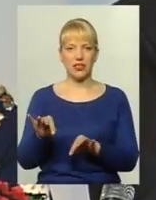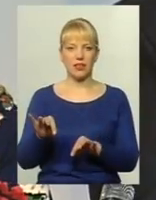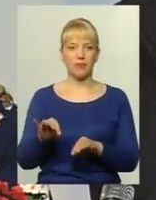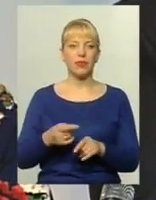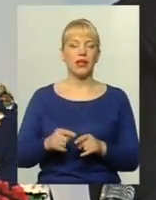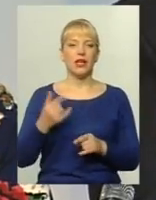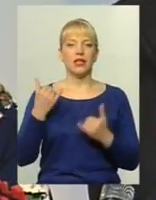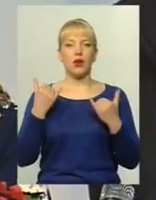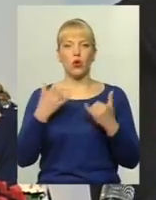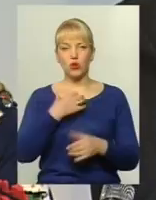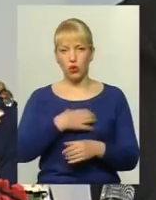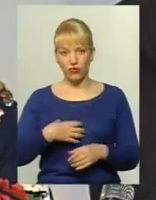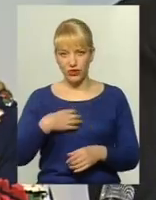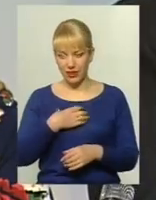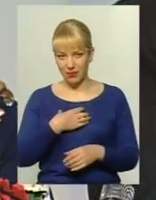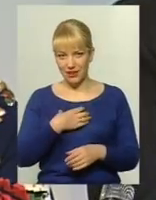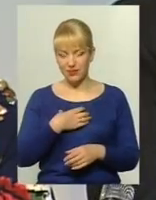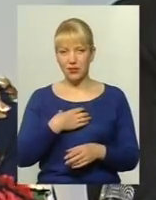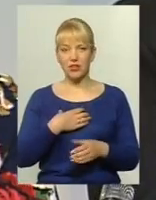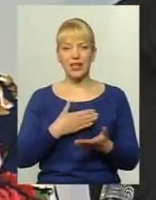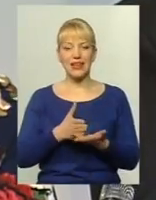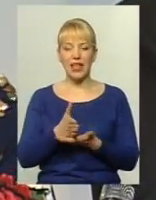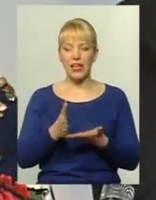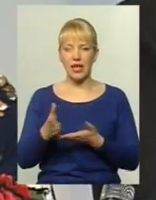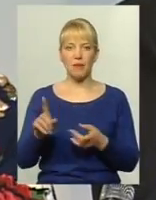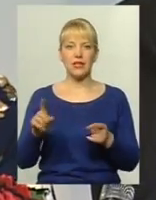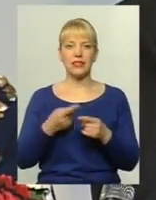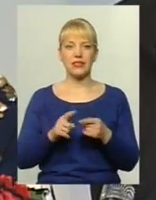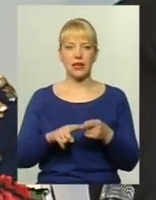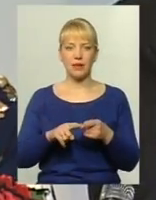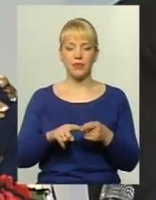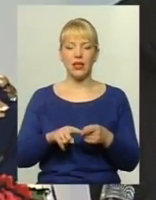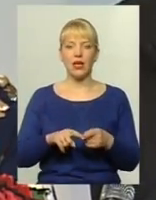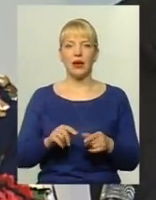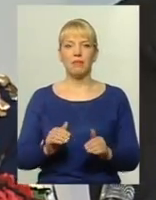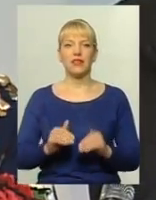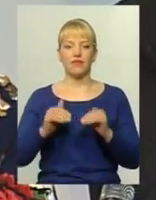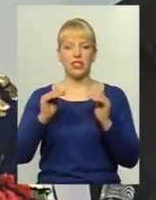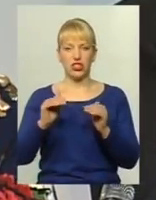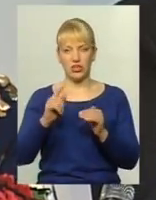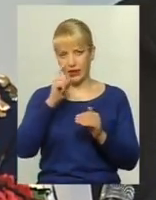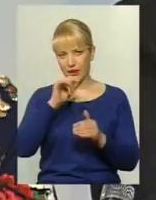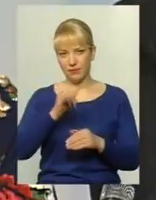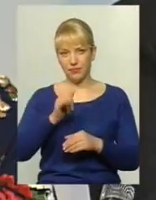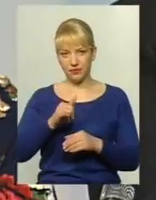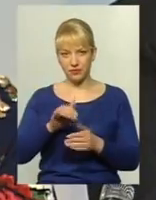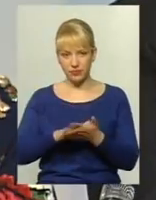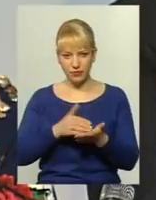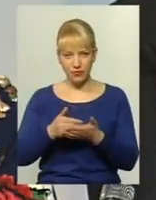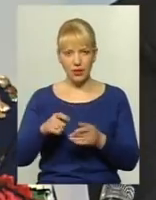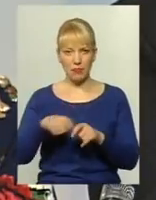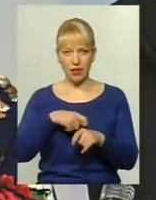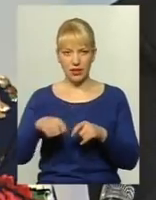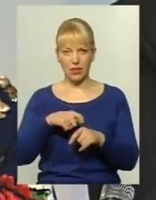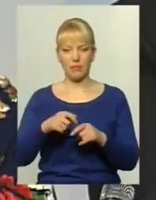Основними критеріями, які були зазначені, це є підвищення вартості паломастивних матеріалів Це є підвищення